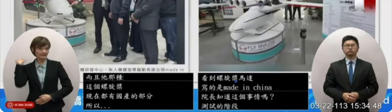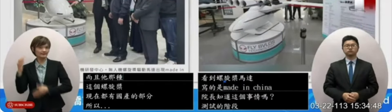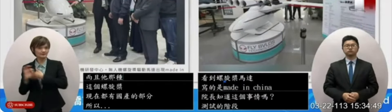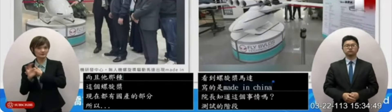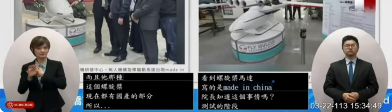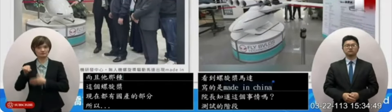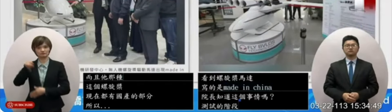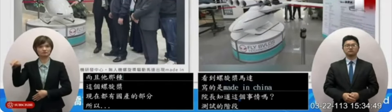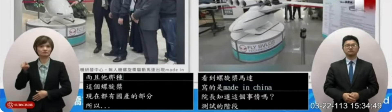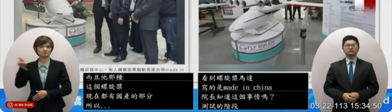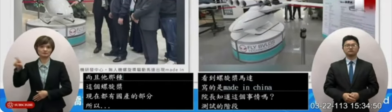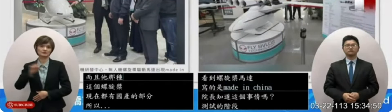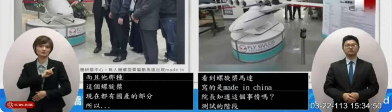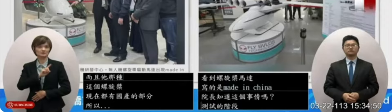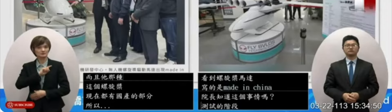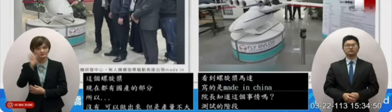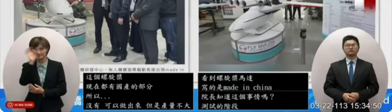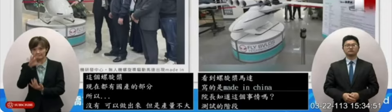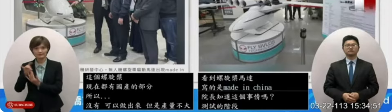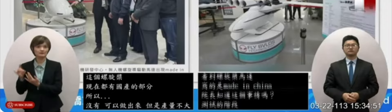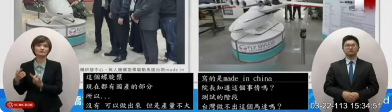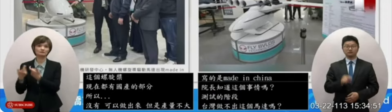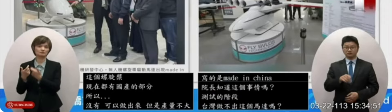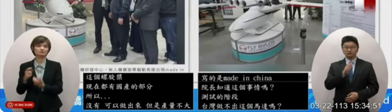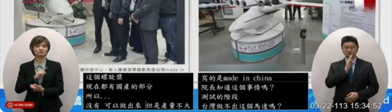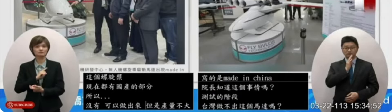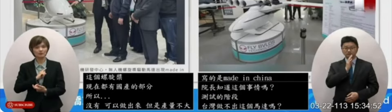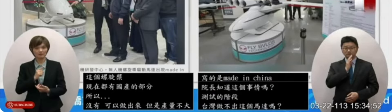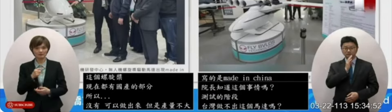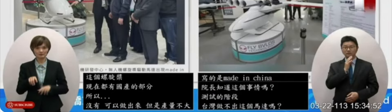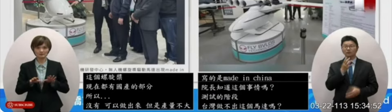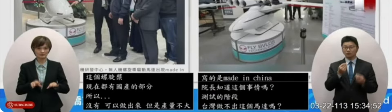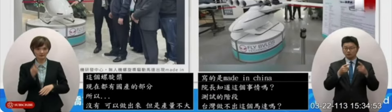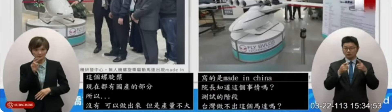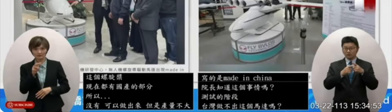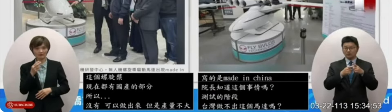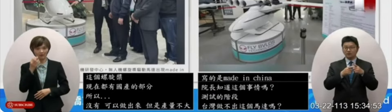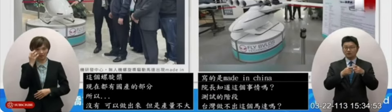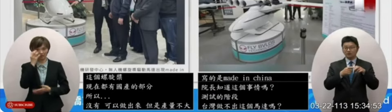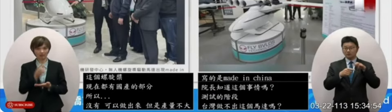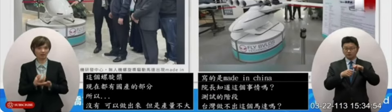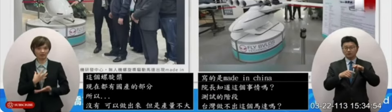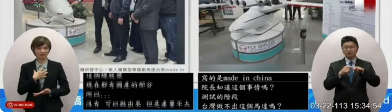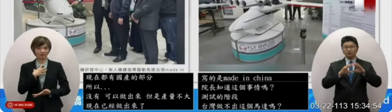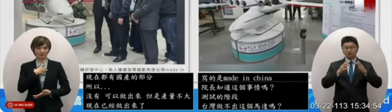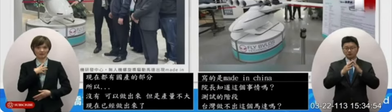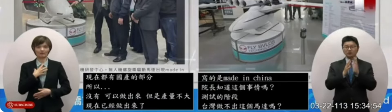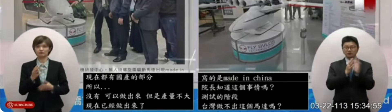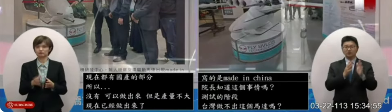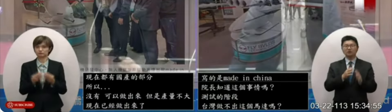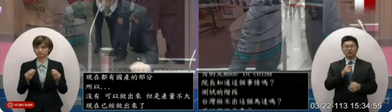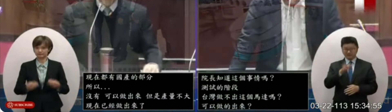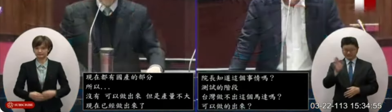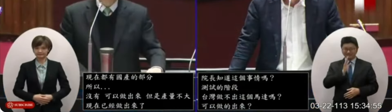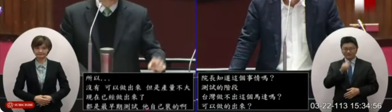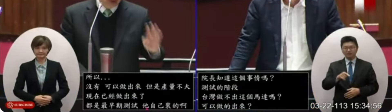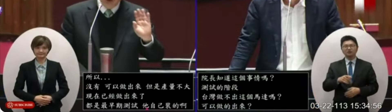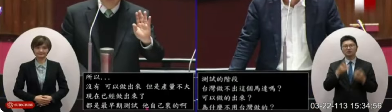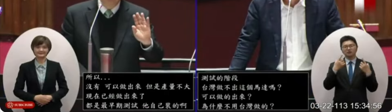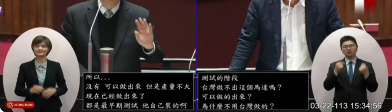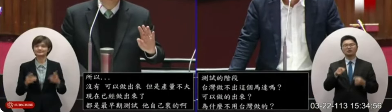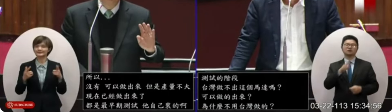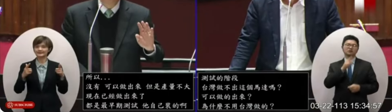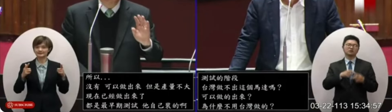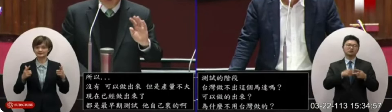自己裝的啊這個沒有什麼事這不值得大驚小怪啦如果說您的態度是這樣難怪廠商會這樣嘛